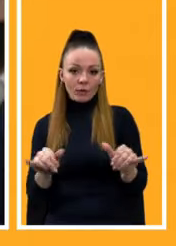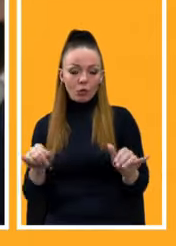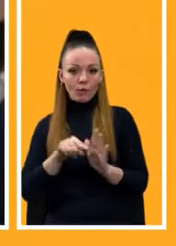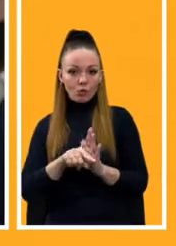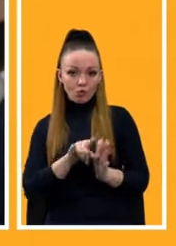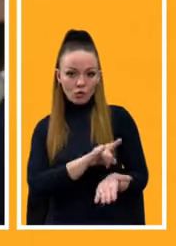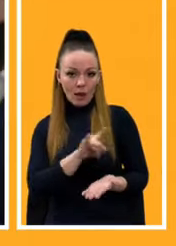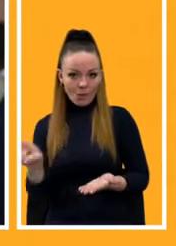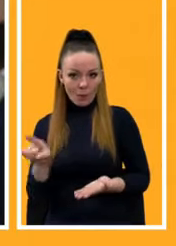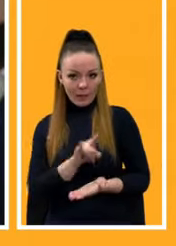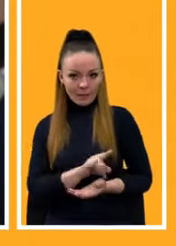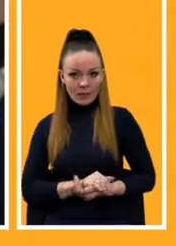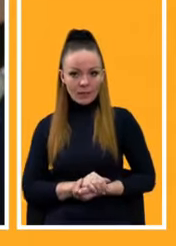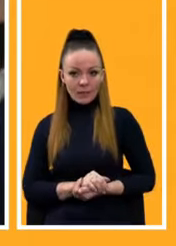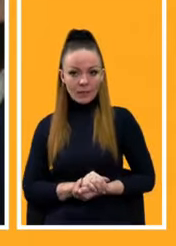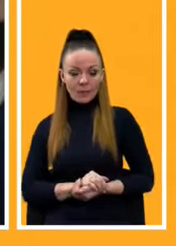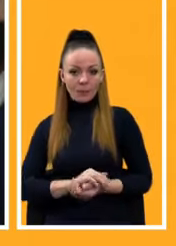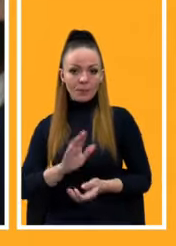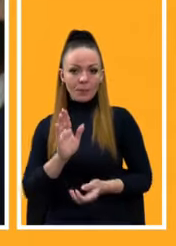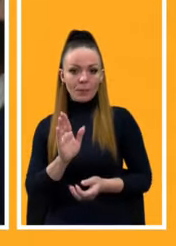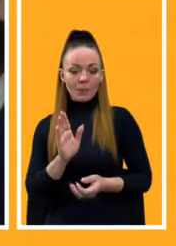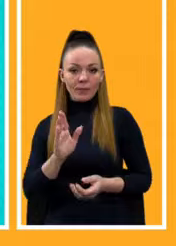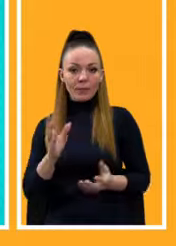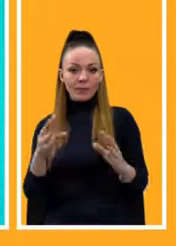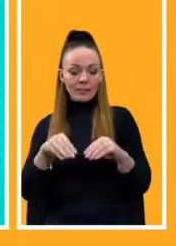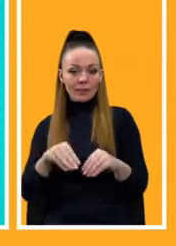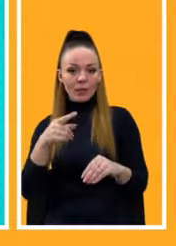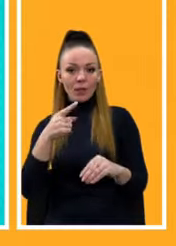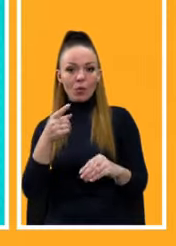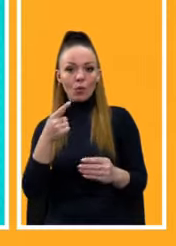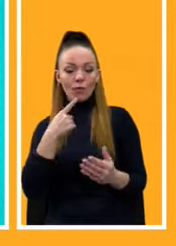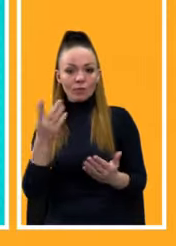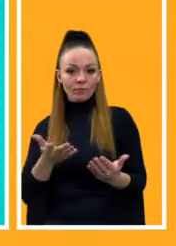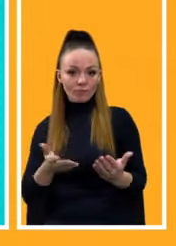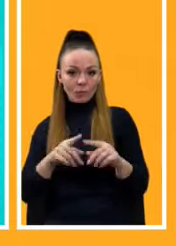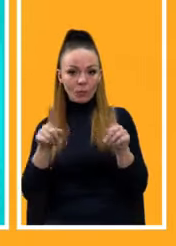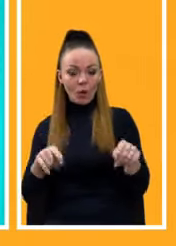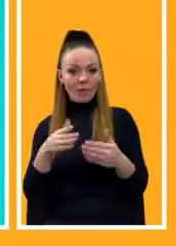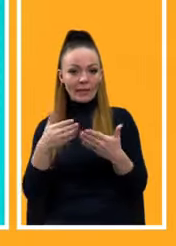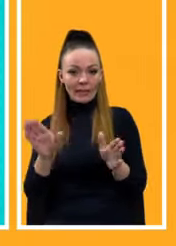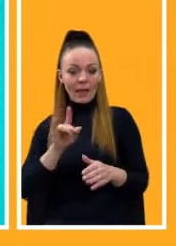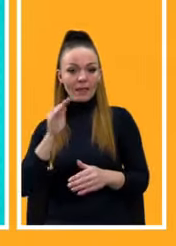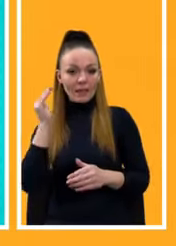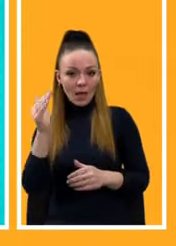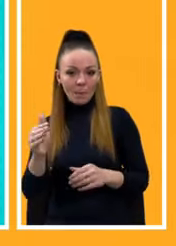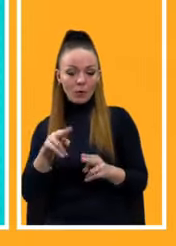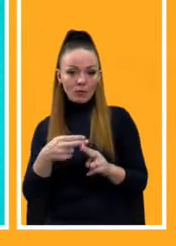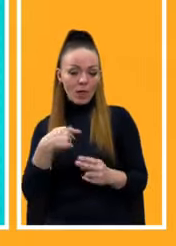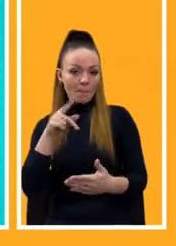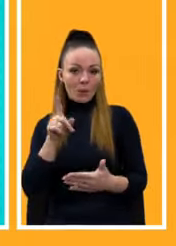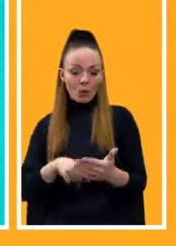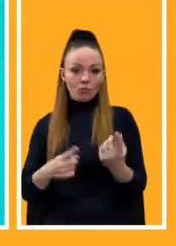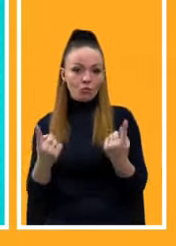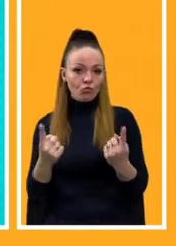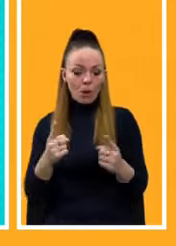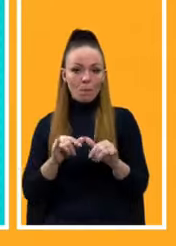В зв'язці з угодою про відкрите небо, я переконаний, що це дасть бурхливий поштовх до